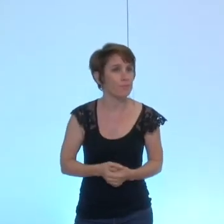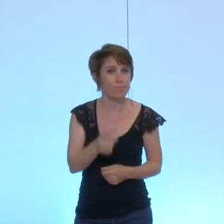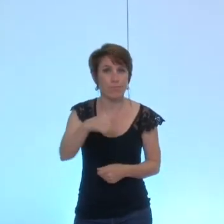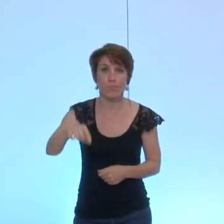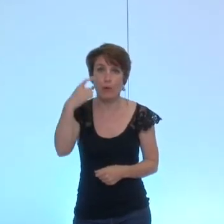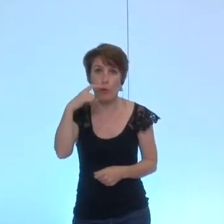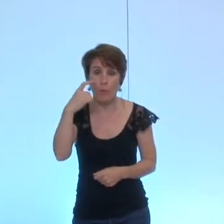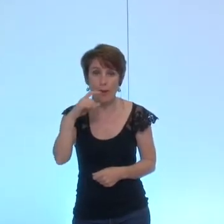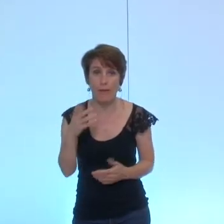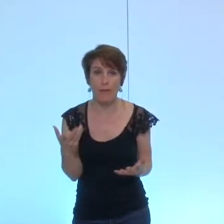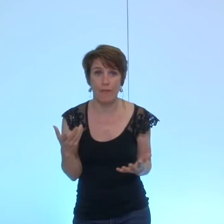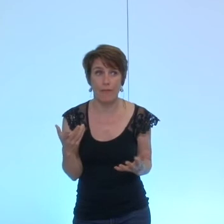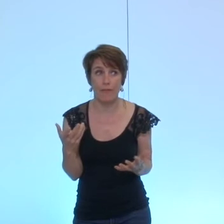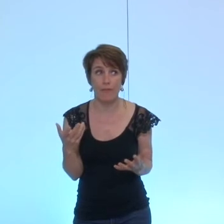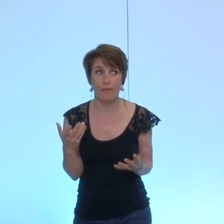les remarques